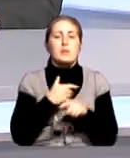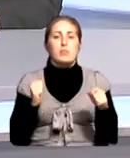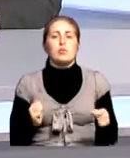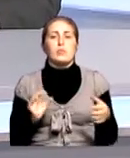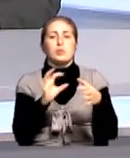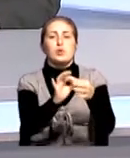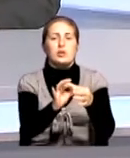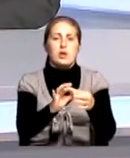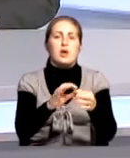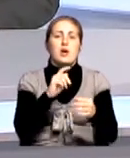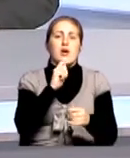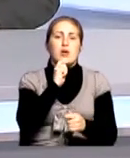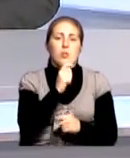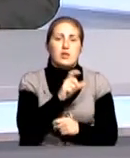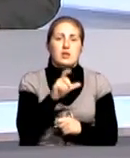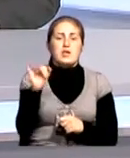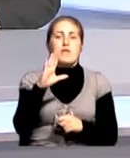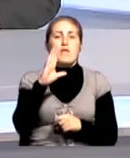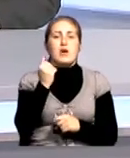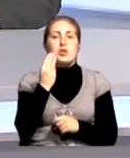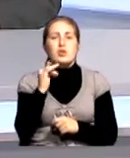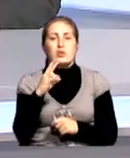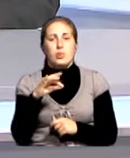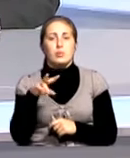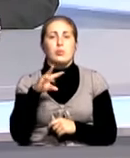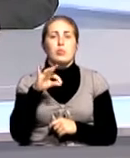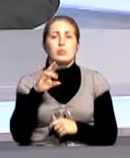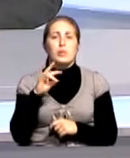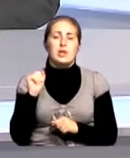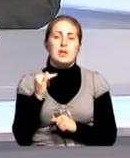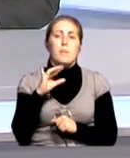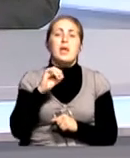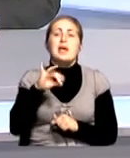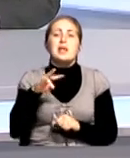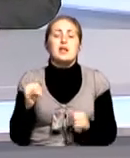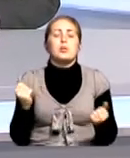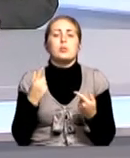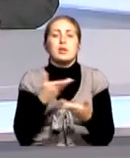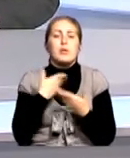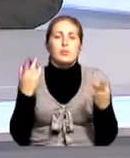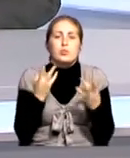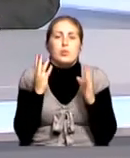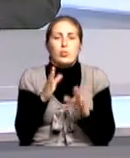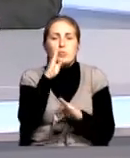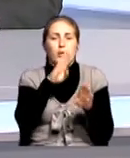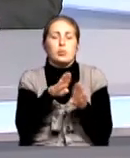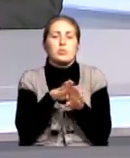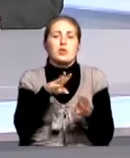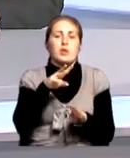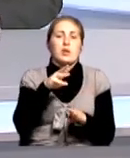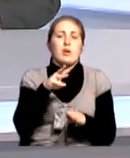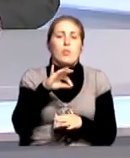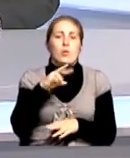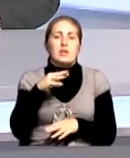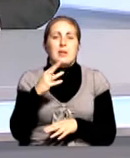комментаторов из Вашингтона, из Лондона, из Берлина и еще откуда нам будет необходимо в тот момент там, где есть подобные мультимедийные центры.